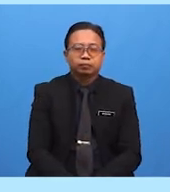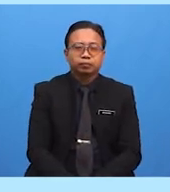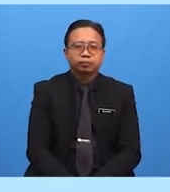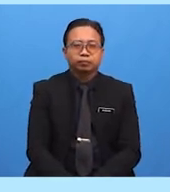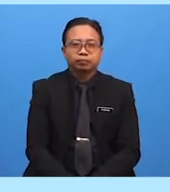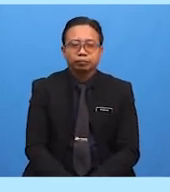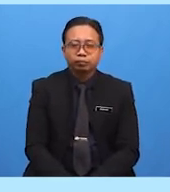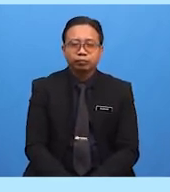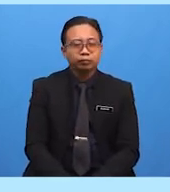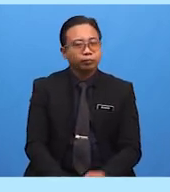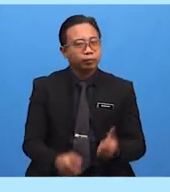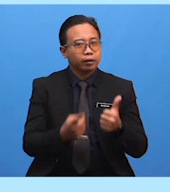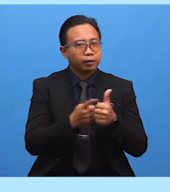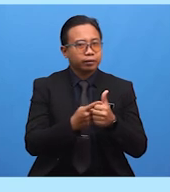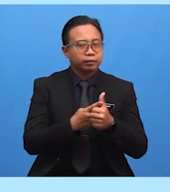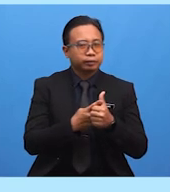Pertama